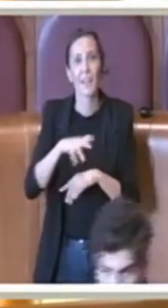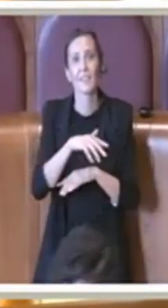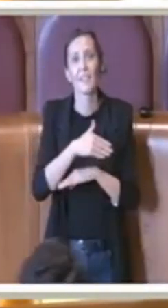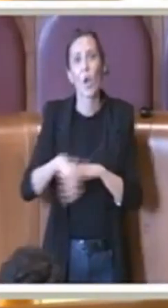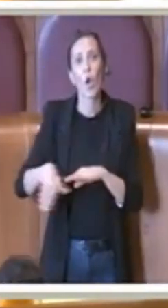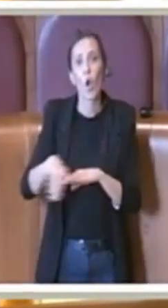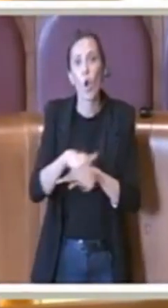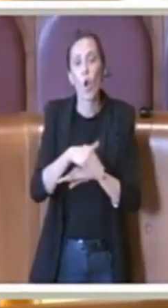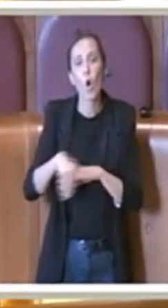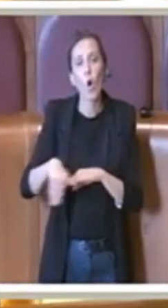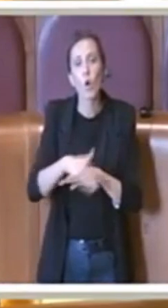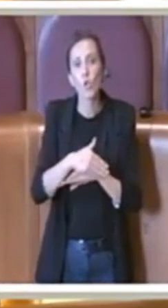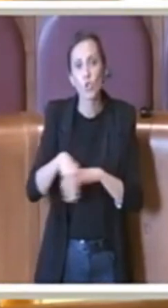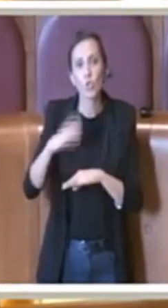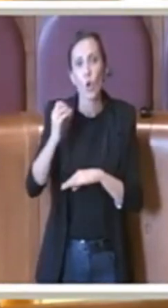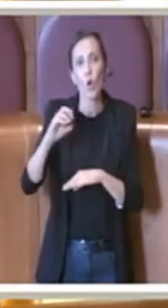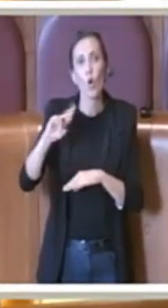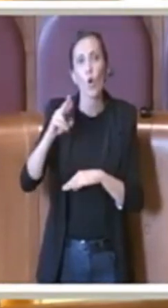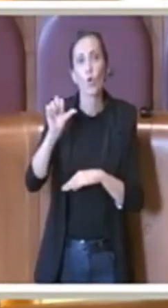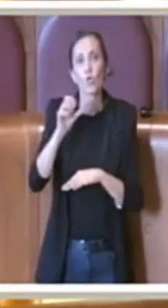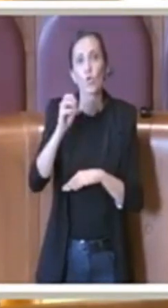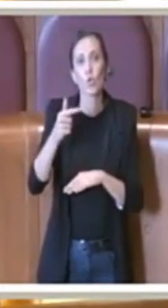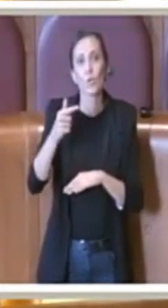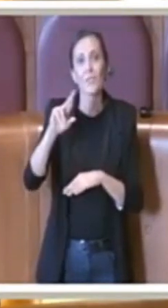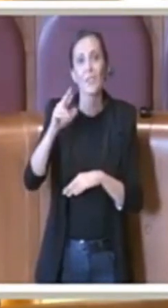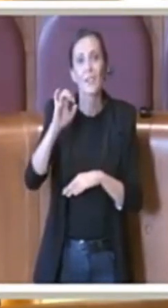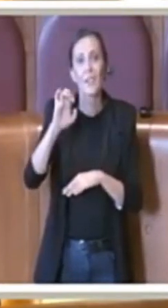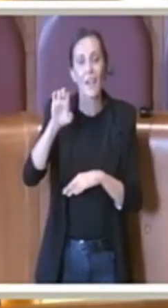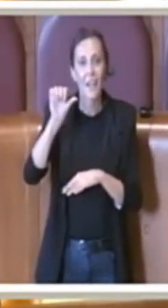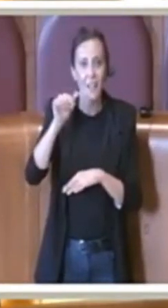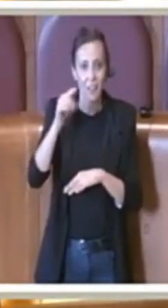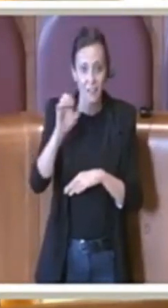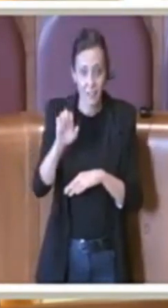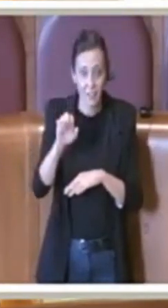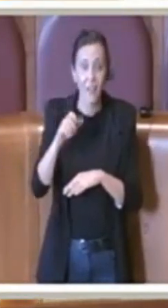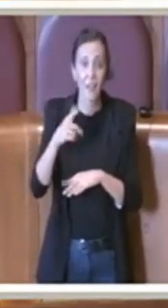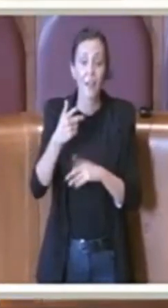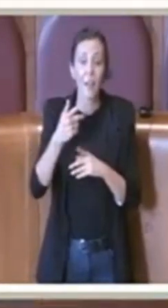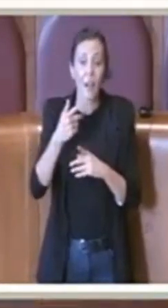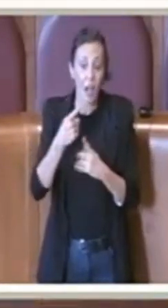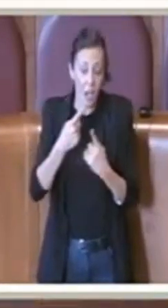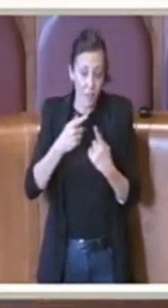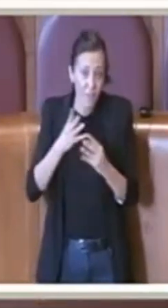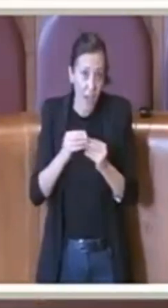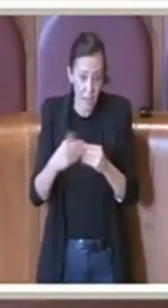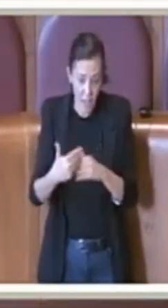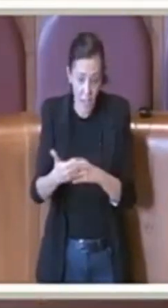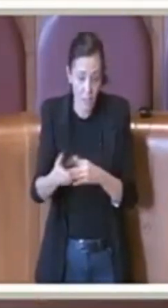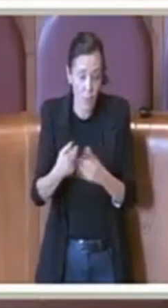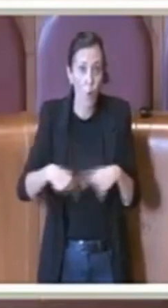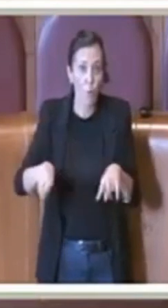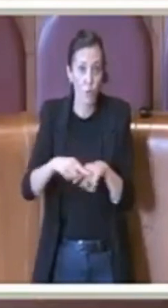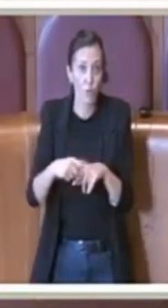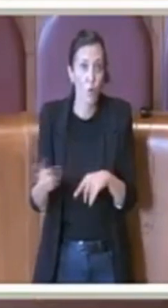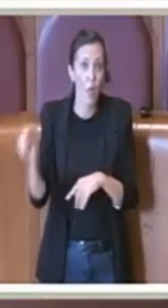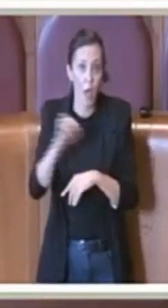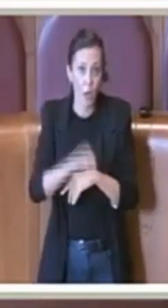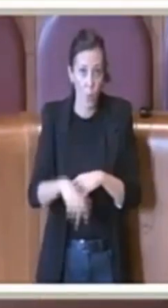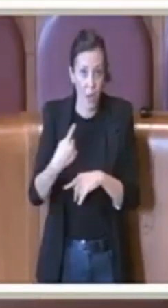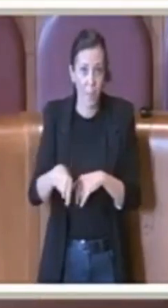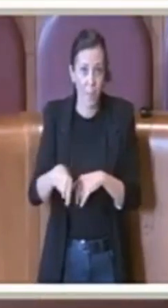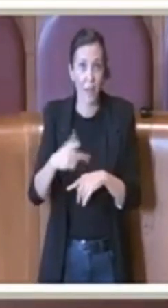ci preoccuperemo di fare un'altra commissione per fare il punto della situazione e su quell'ordine del giorno